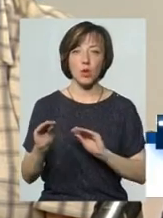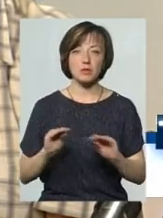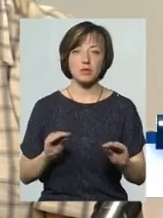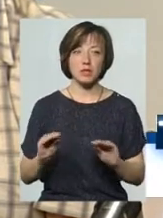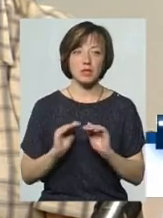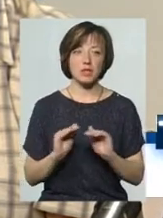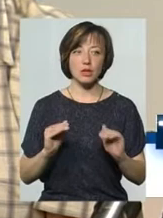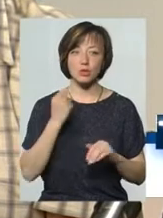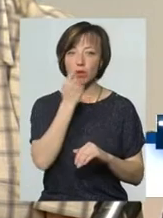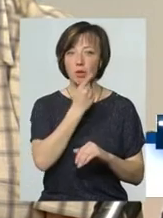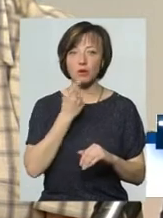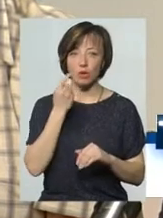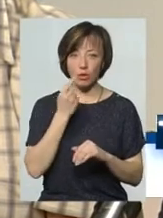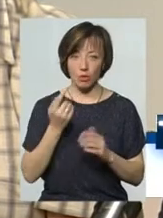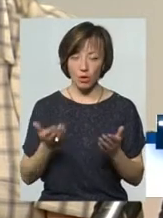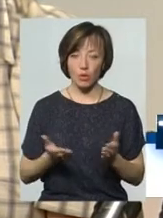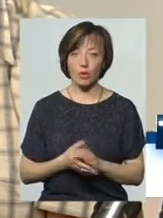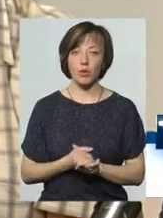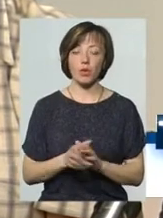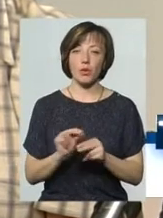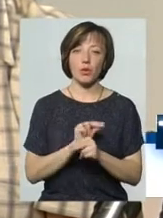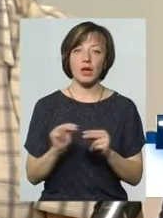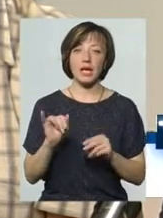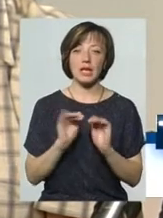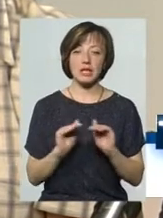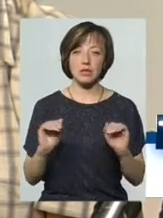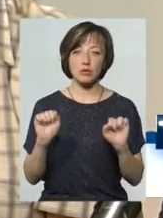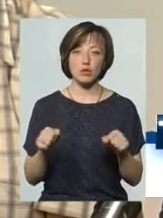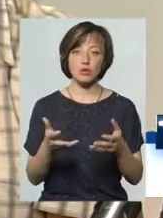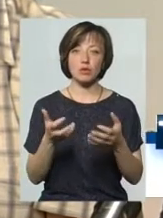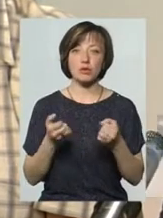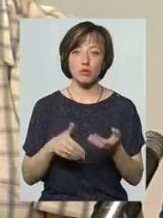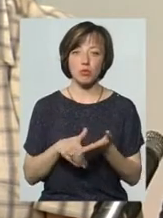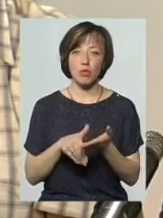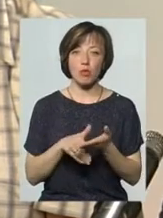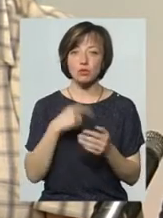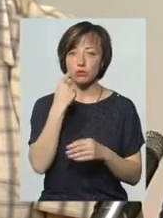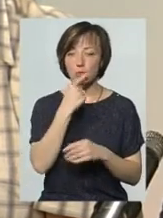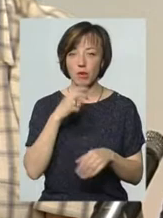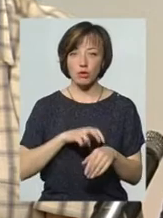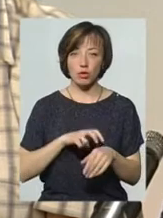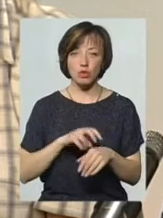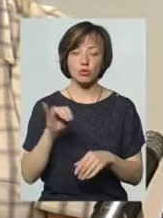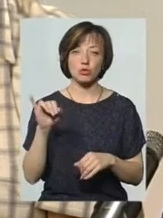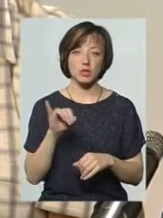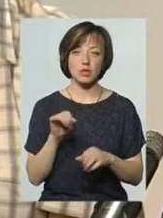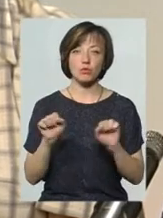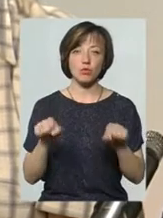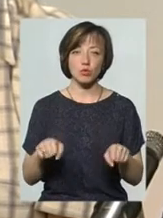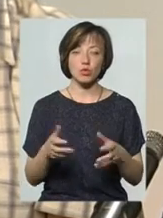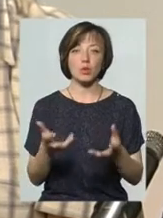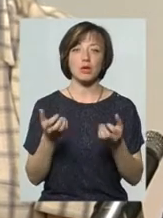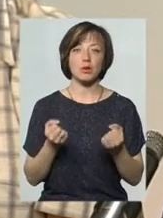дитячу стоматологію. І діти зможуть отримувати допомогу стоматологічну і зможуть